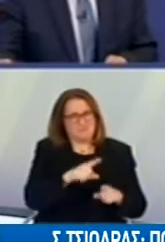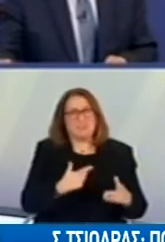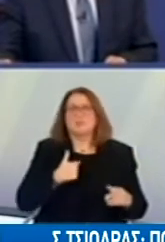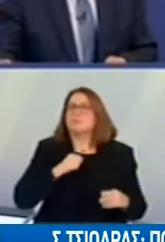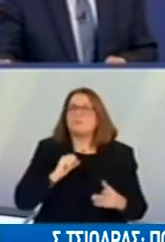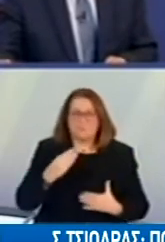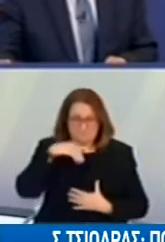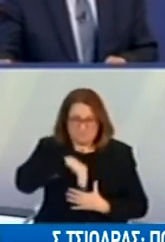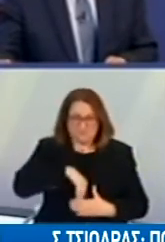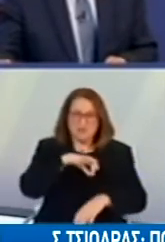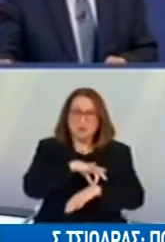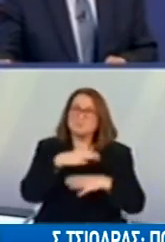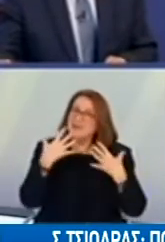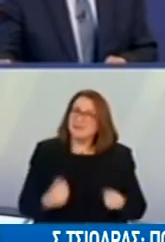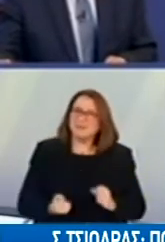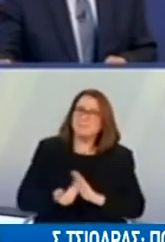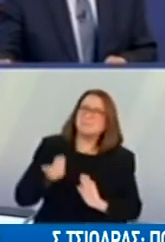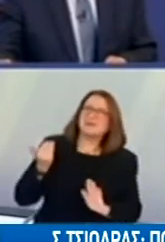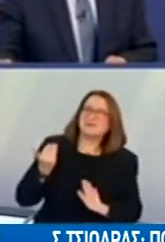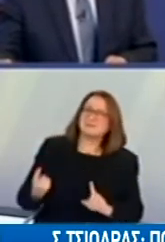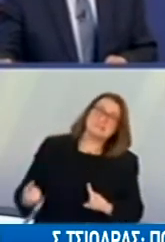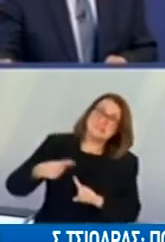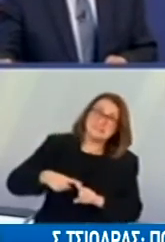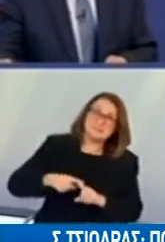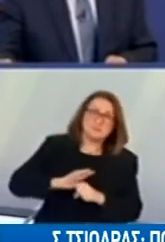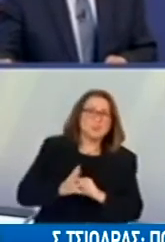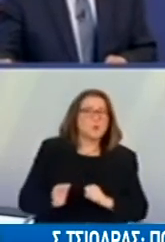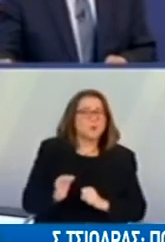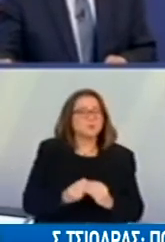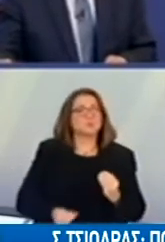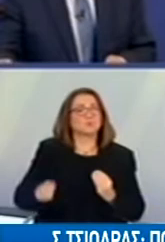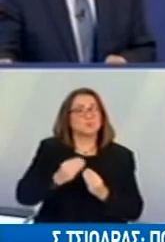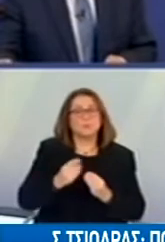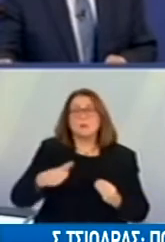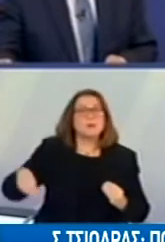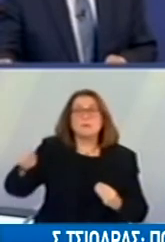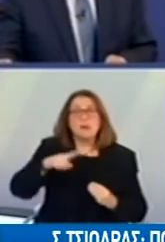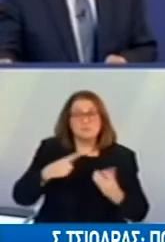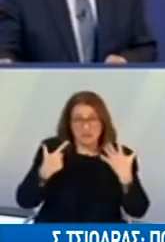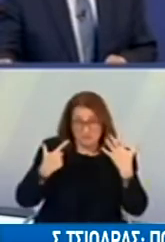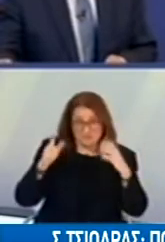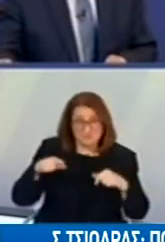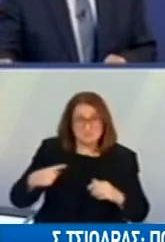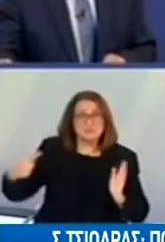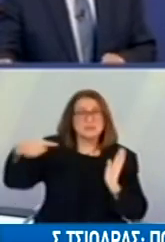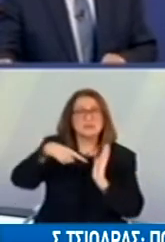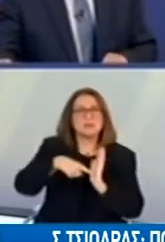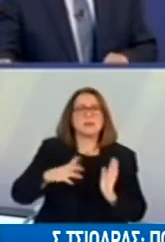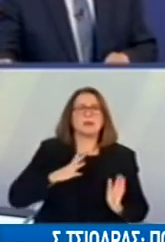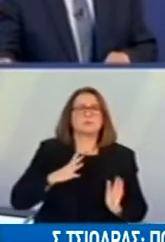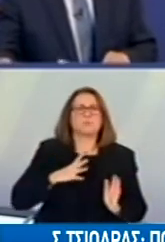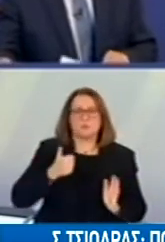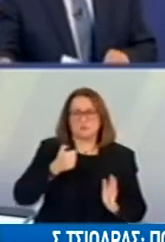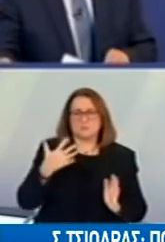οι γιατροί. Έχουμε αυτή τη στιγμή τις τελευταίες 7 μέρες περισσότερα από 1.000 άτομα. Και αυτό από μόνο του είναι καθοριστικό